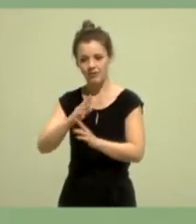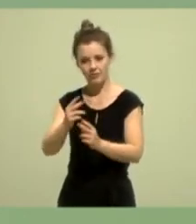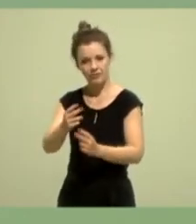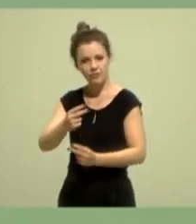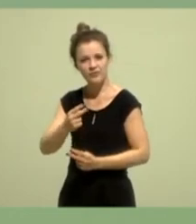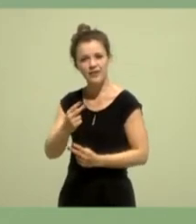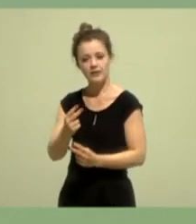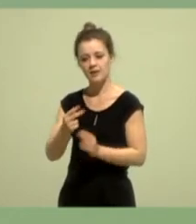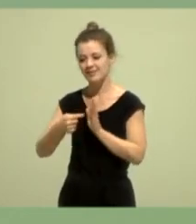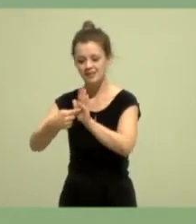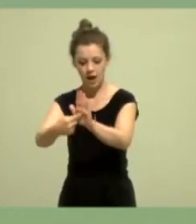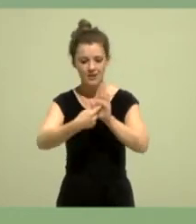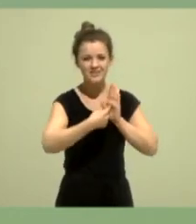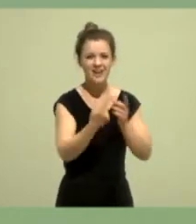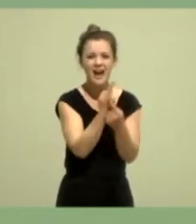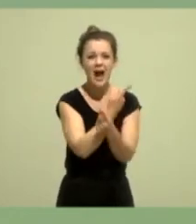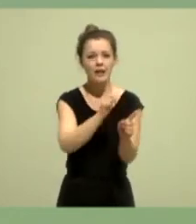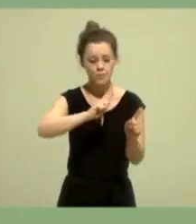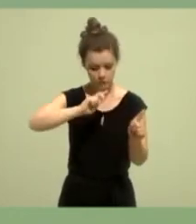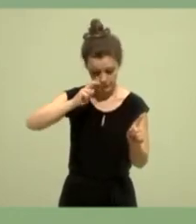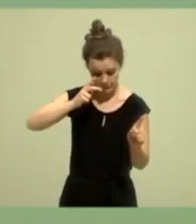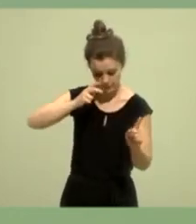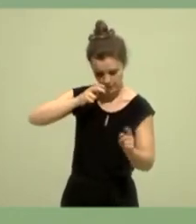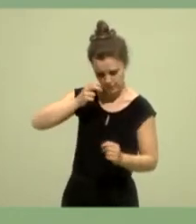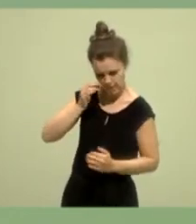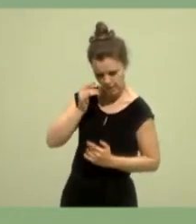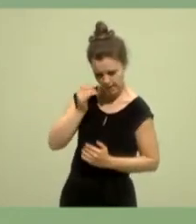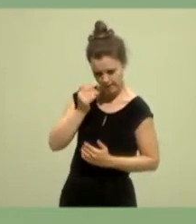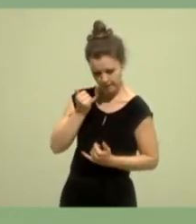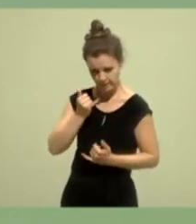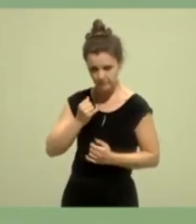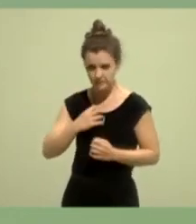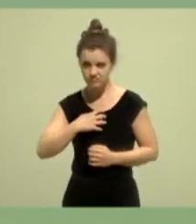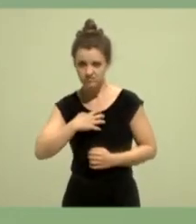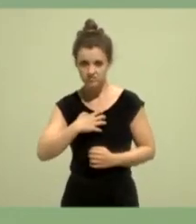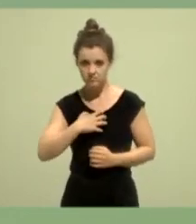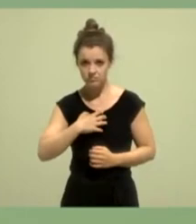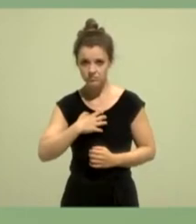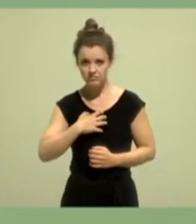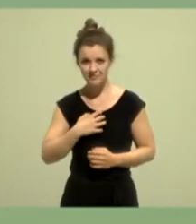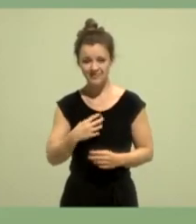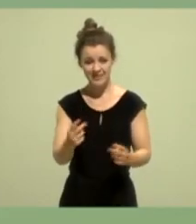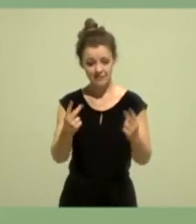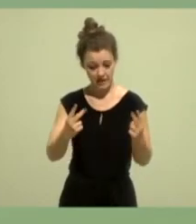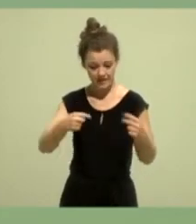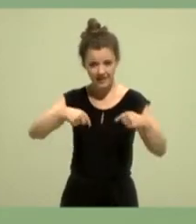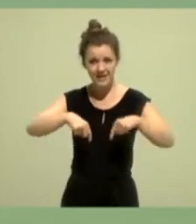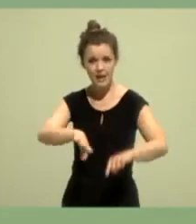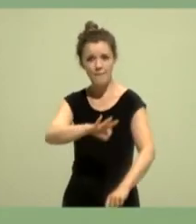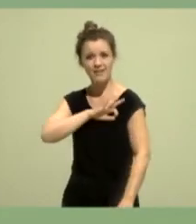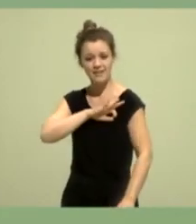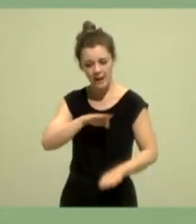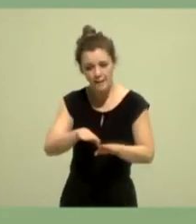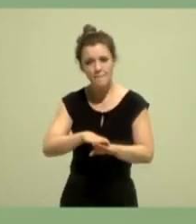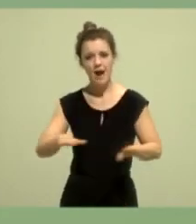Feminismus ist der Grundpfeiler unserer grünen Partei. Das gilt es hochzuhalten und immer weiterzuentwickeln.